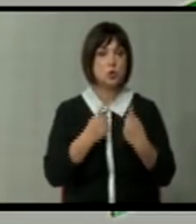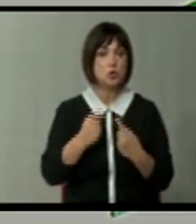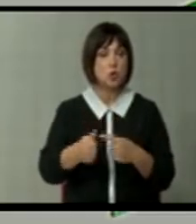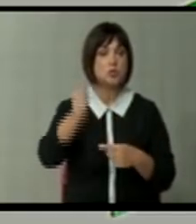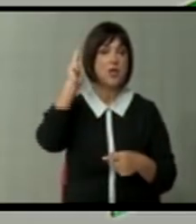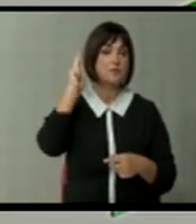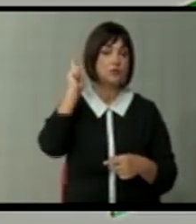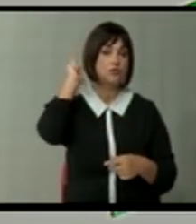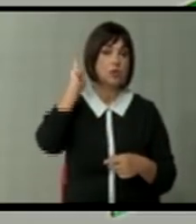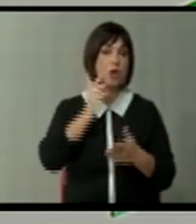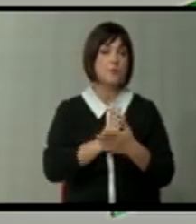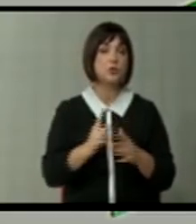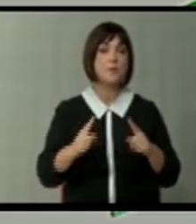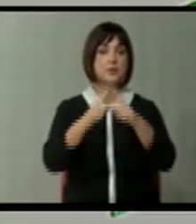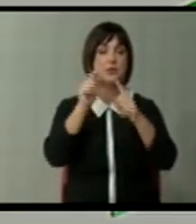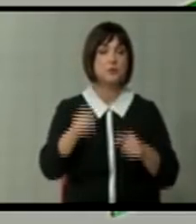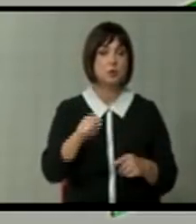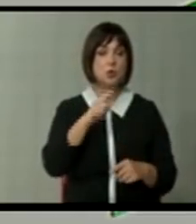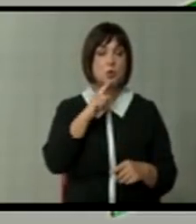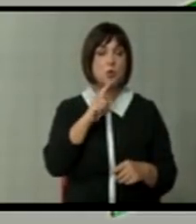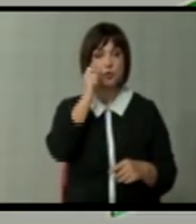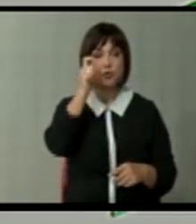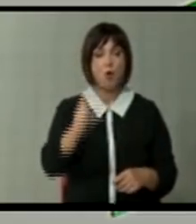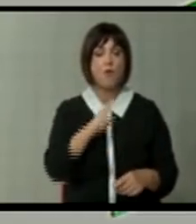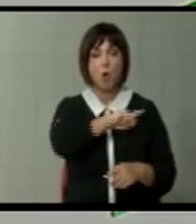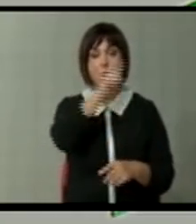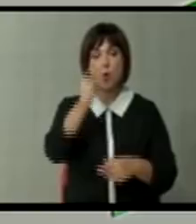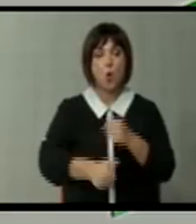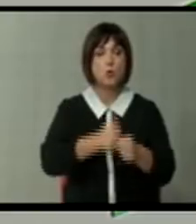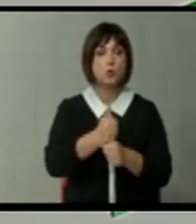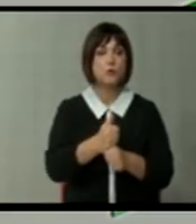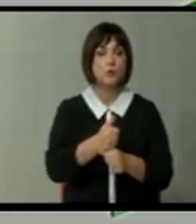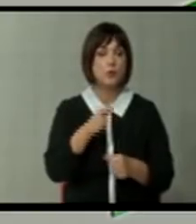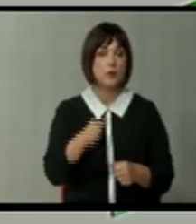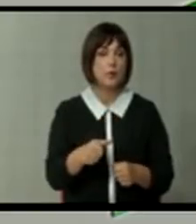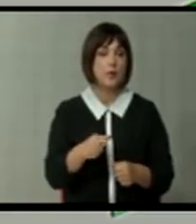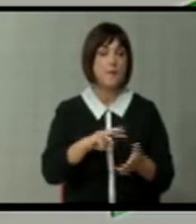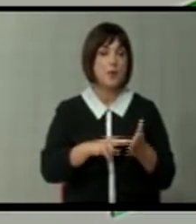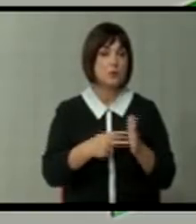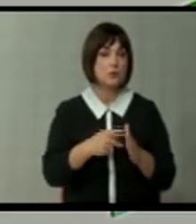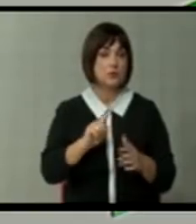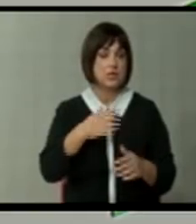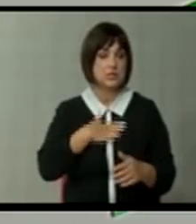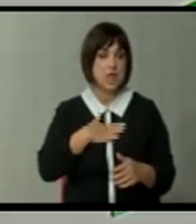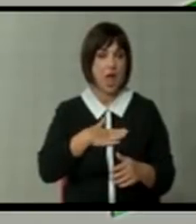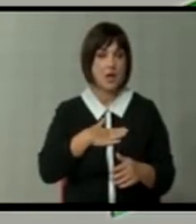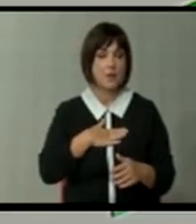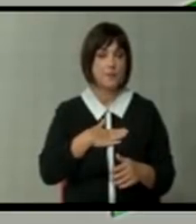завчера беше председател на Враховниот суд, човек кој долги години на-назад, но не би коментирал. Политички, аз не сакам да